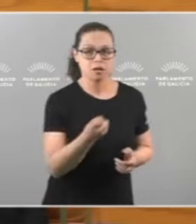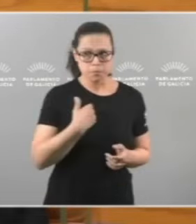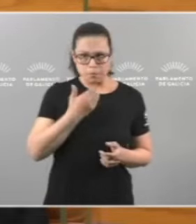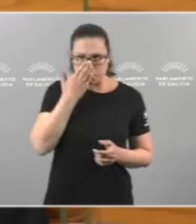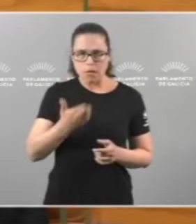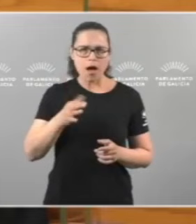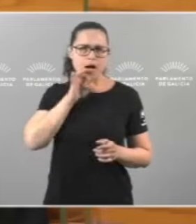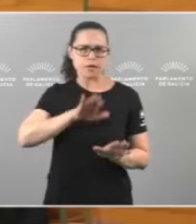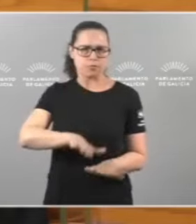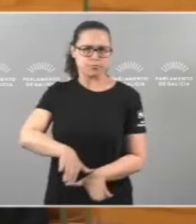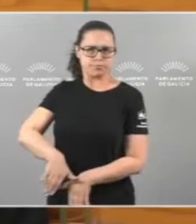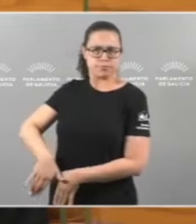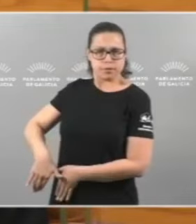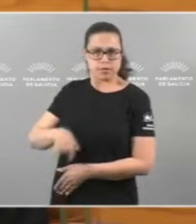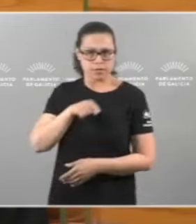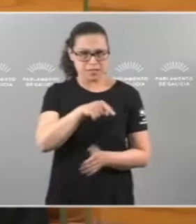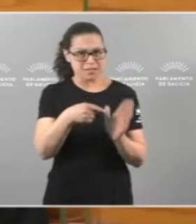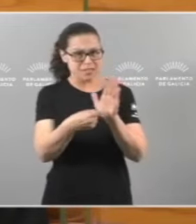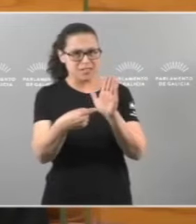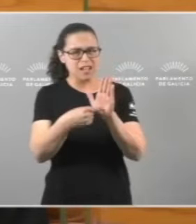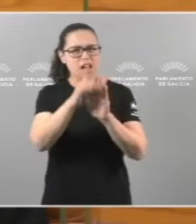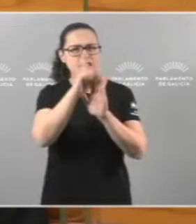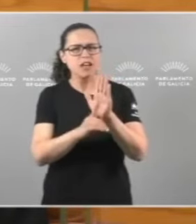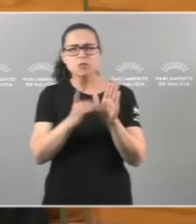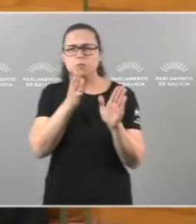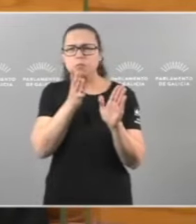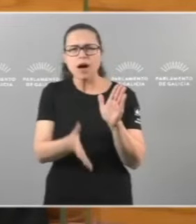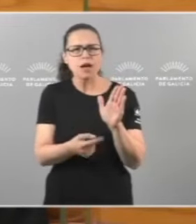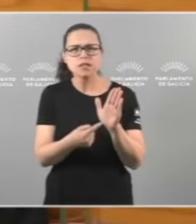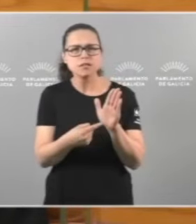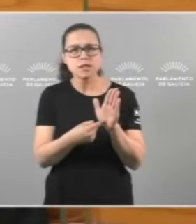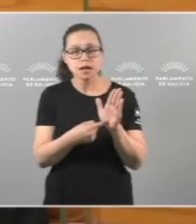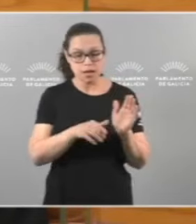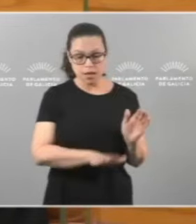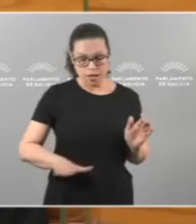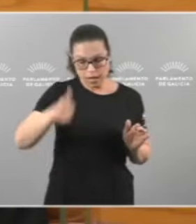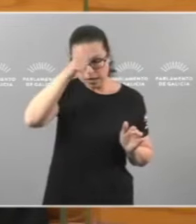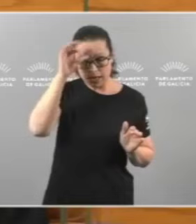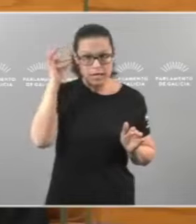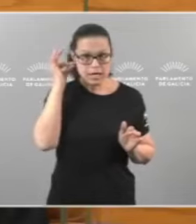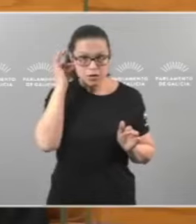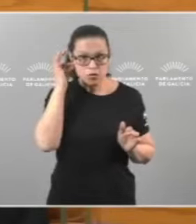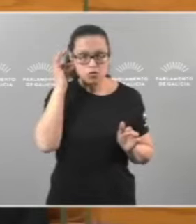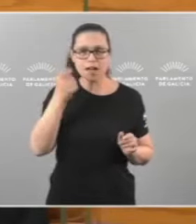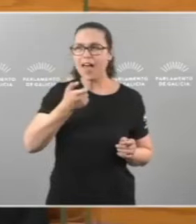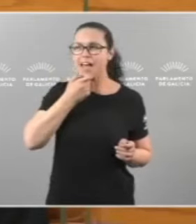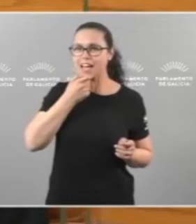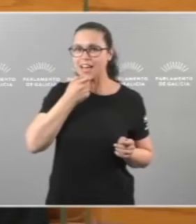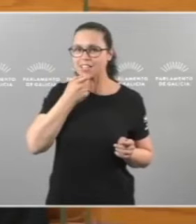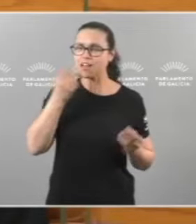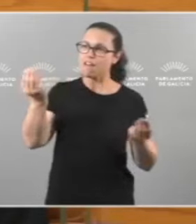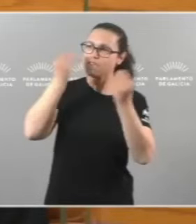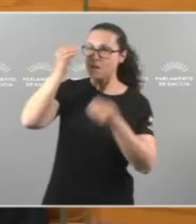Aquí non hai prulilingüismo. Saben o que está pasando? Que non os nenos e nenas non aprenden máis inglés, non